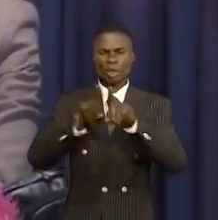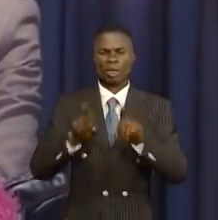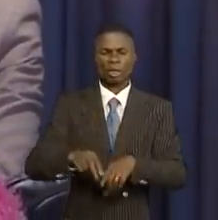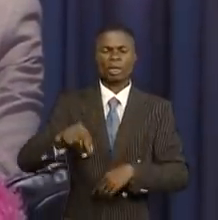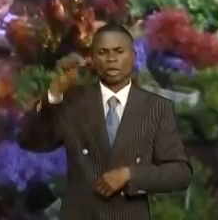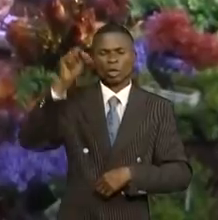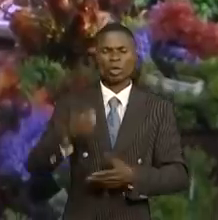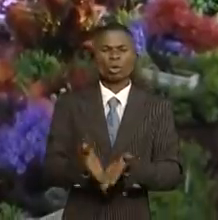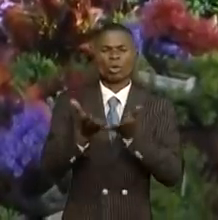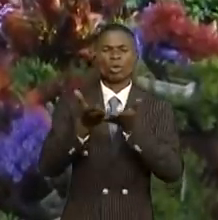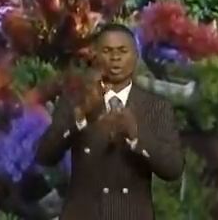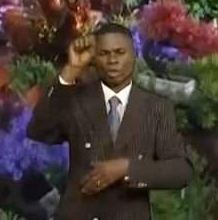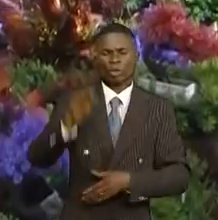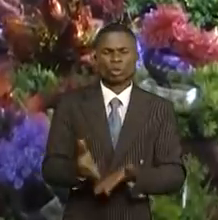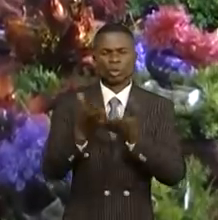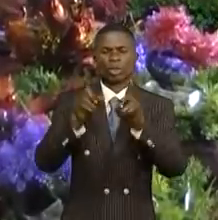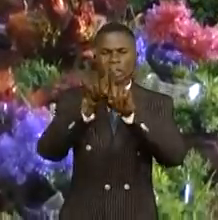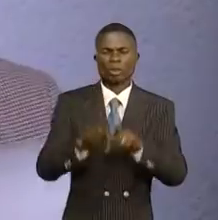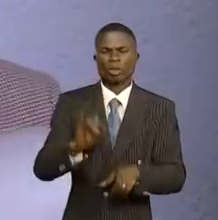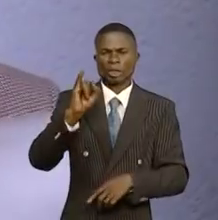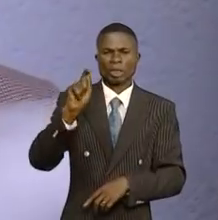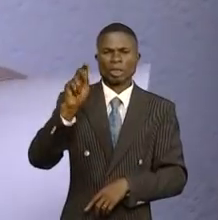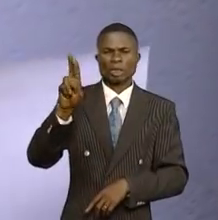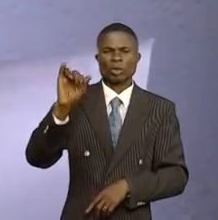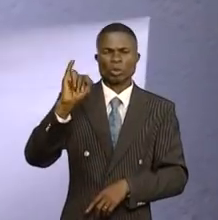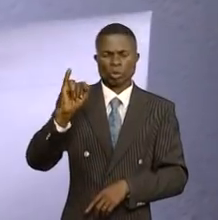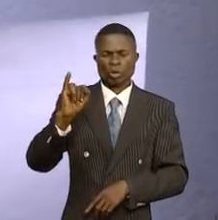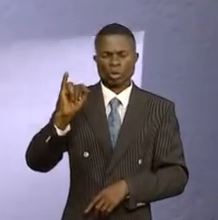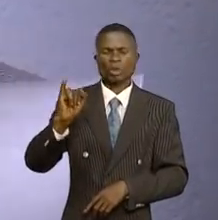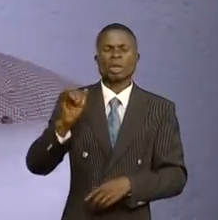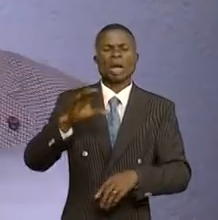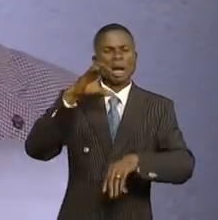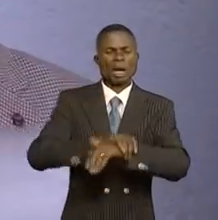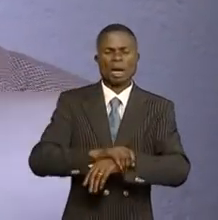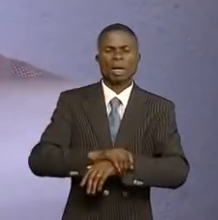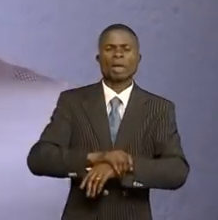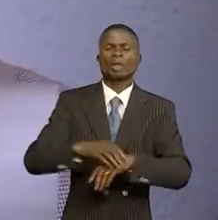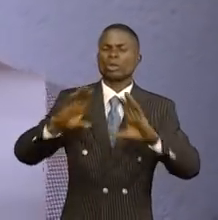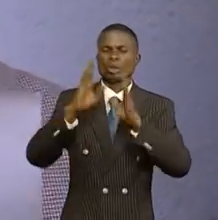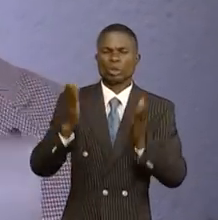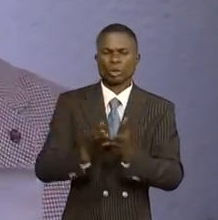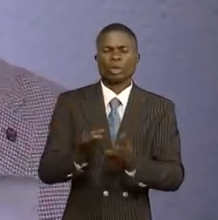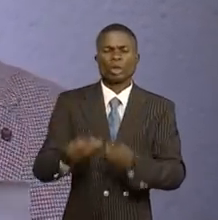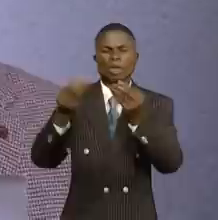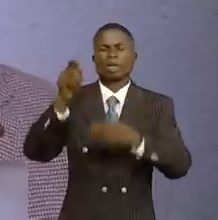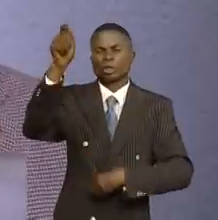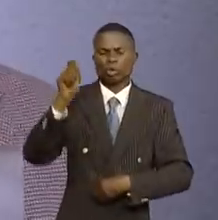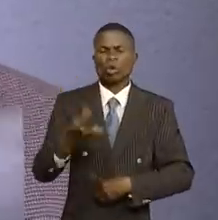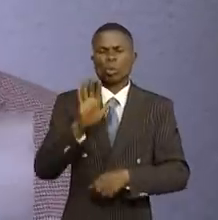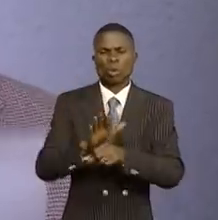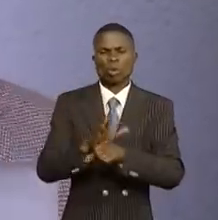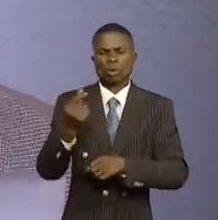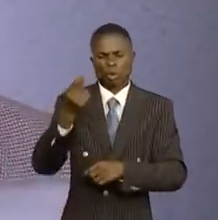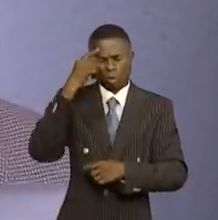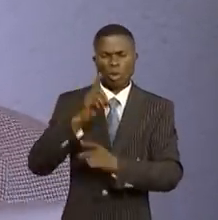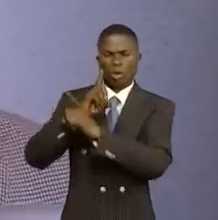nom de Kivu, Sidi Kivu et Anitouri. De mettre à la disposition de l'armée des moyens conséquents pour la